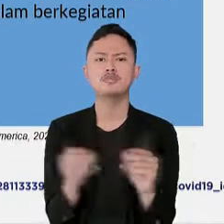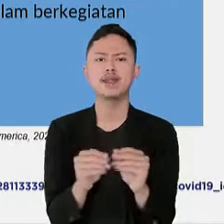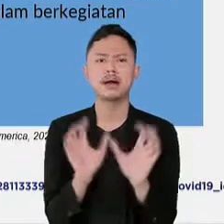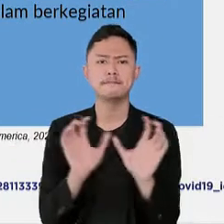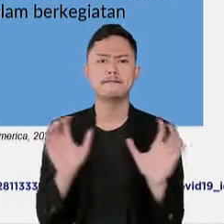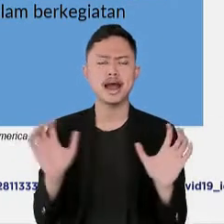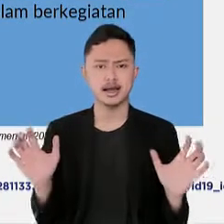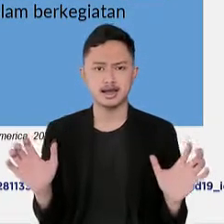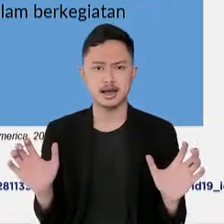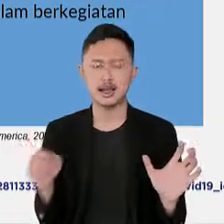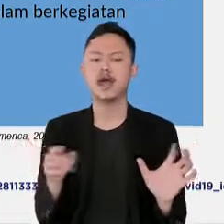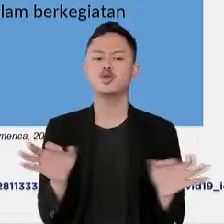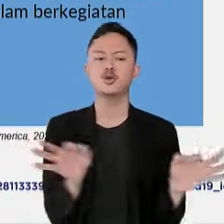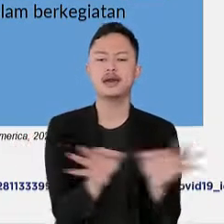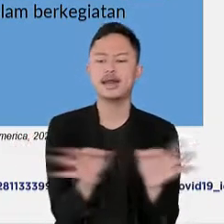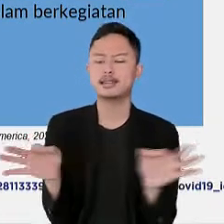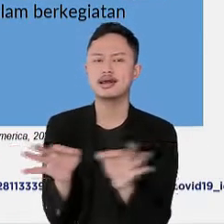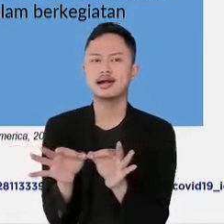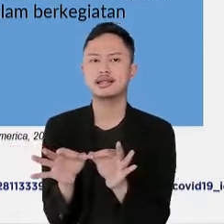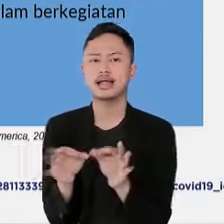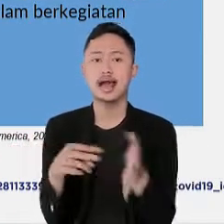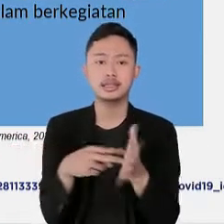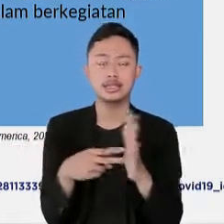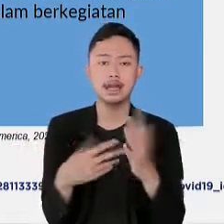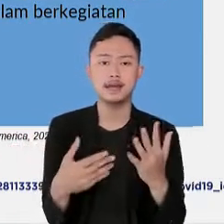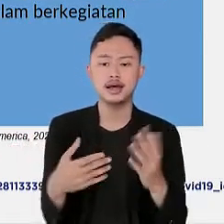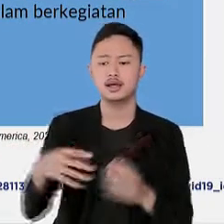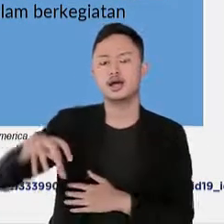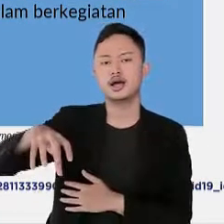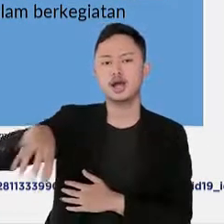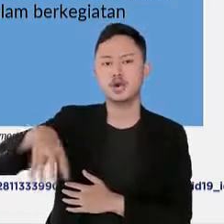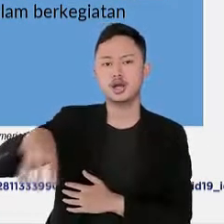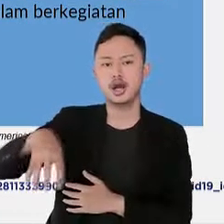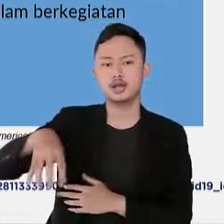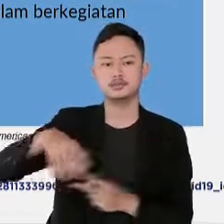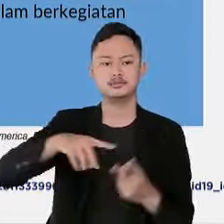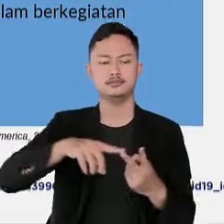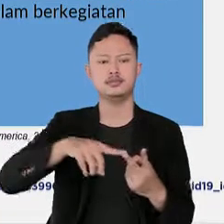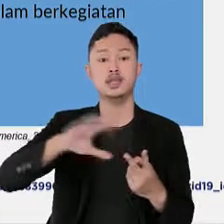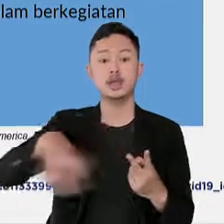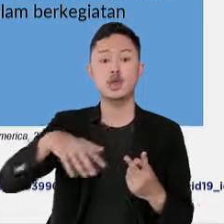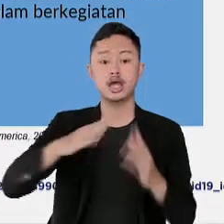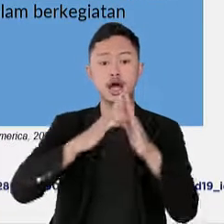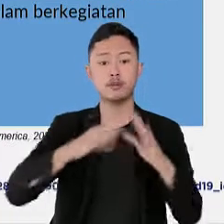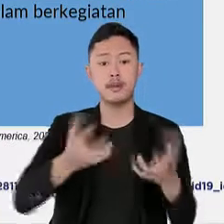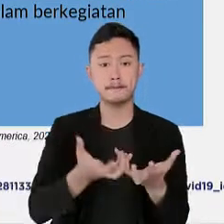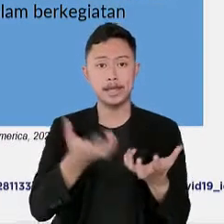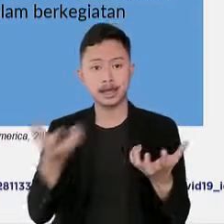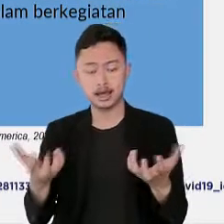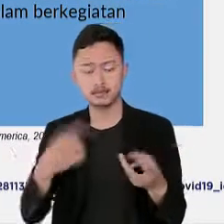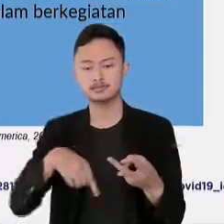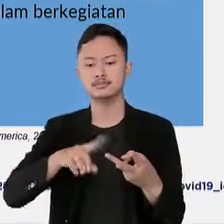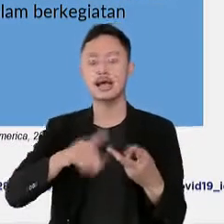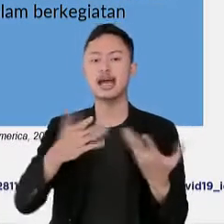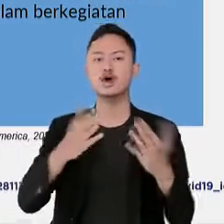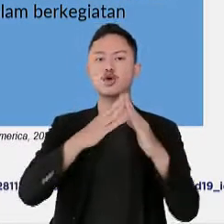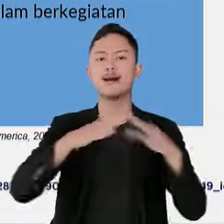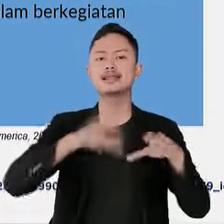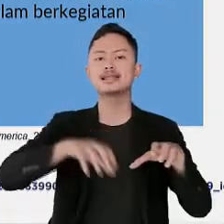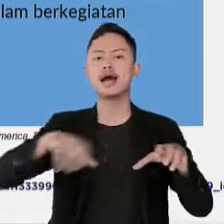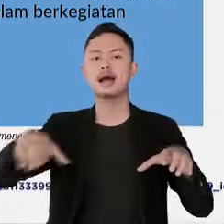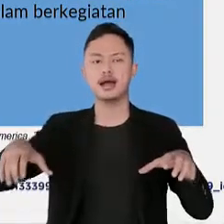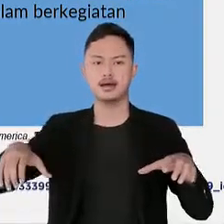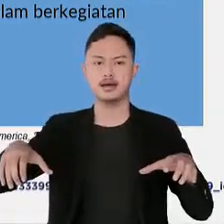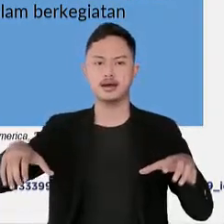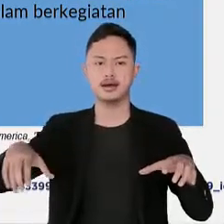baik dengan anggota keluarga satu rumah anggota keluarga berbeda rumah maupun dengan tetangga di sekitar tempat ting